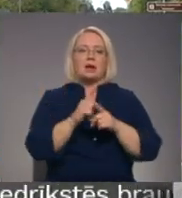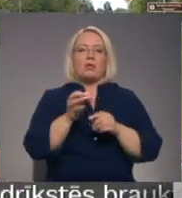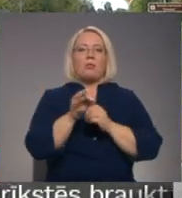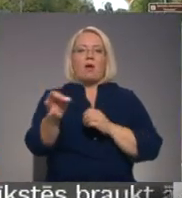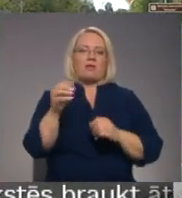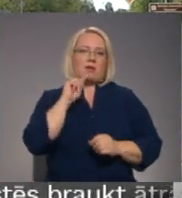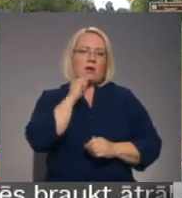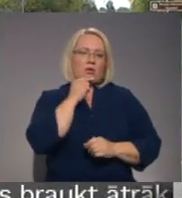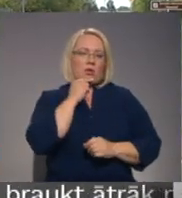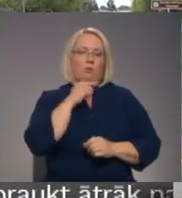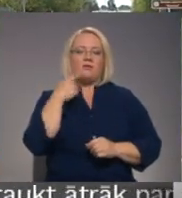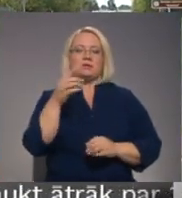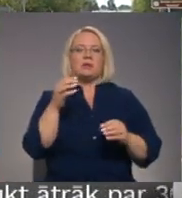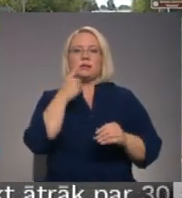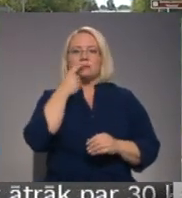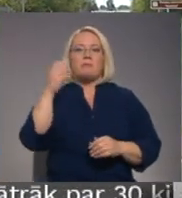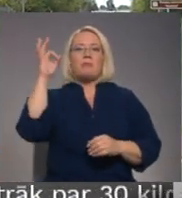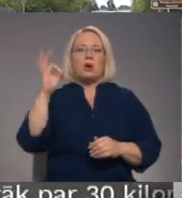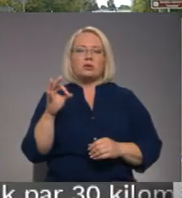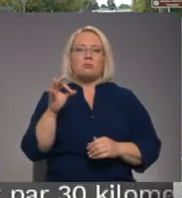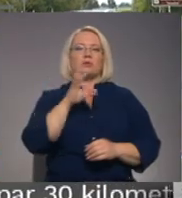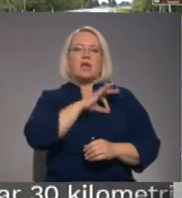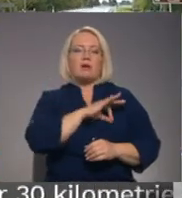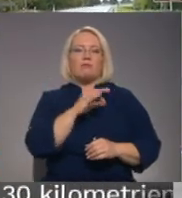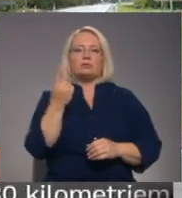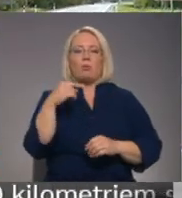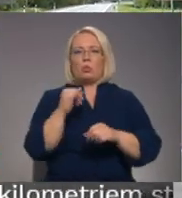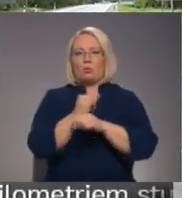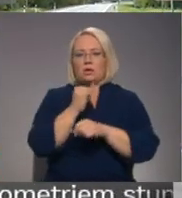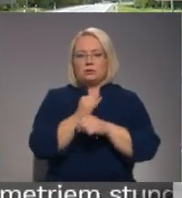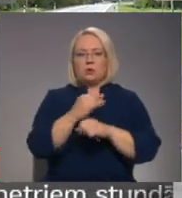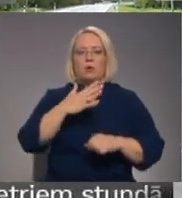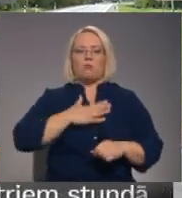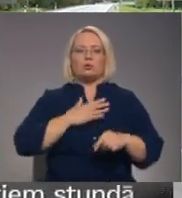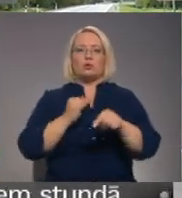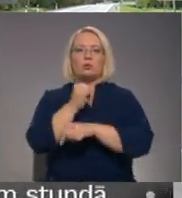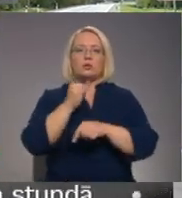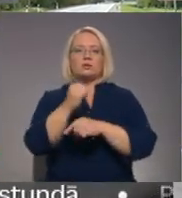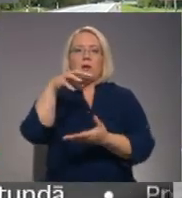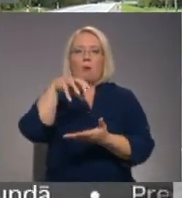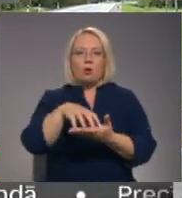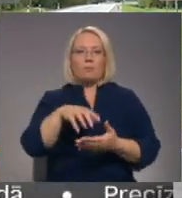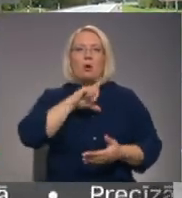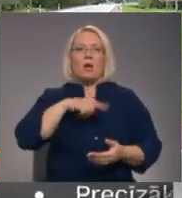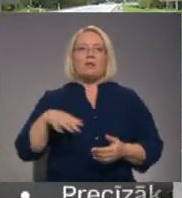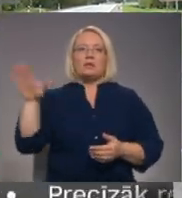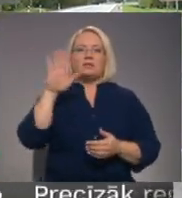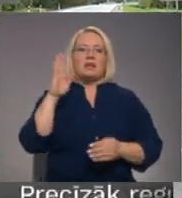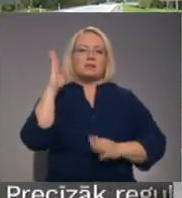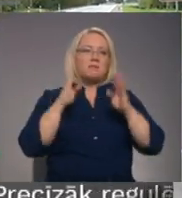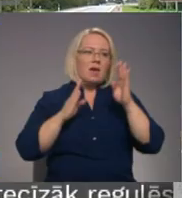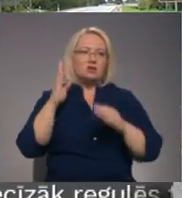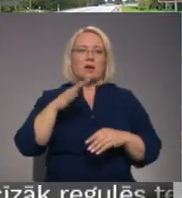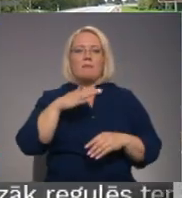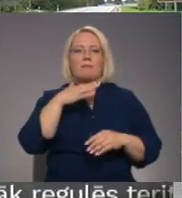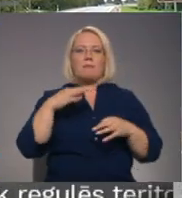% būs iegūmas no turisma, jo mūsu turisma objektiem un visvairāk, protams, Latvijas valsts mežiem, rauc ļoti lielu